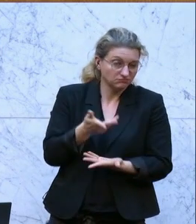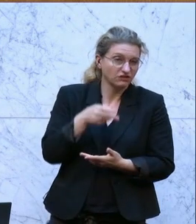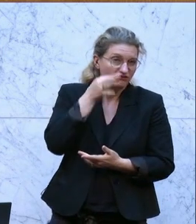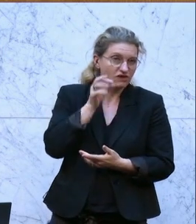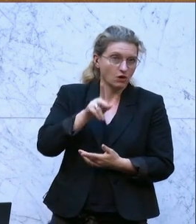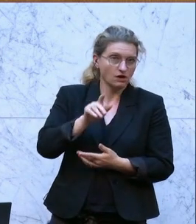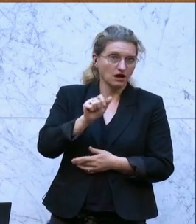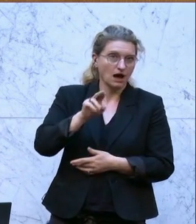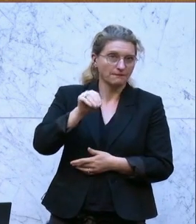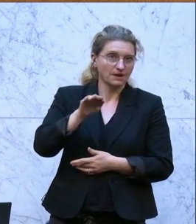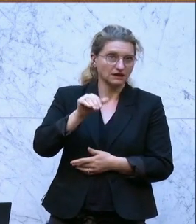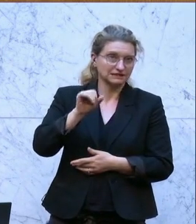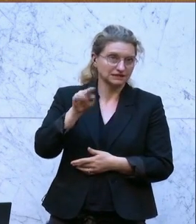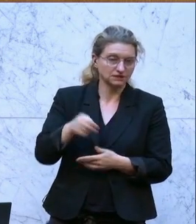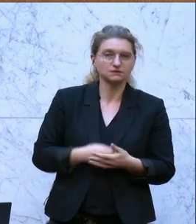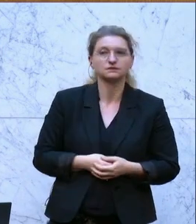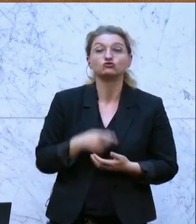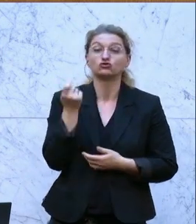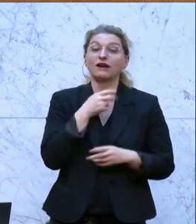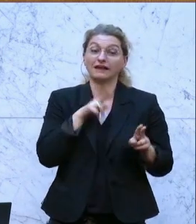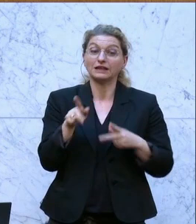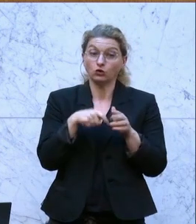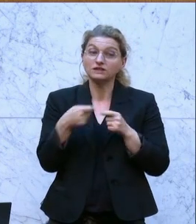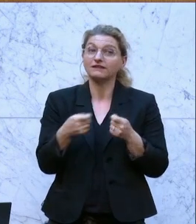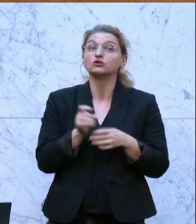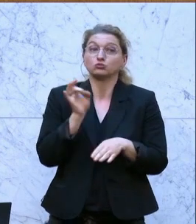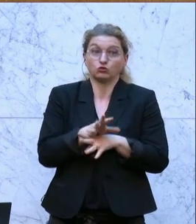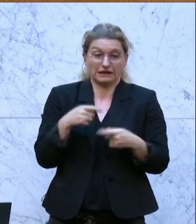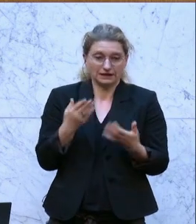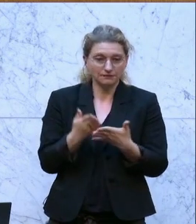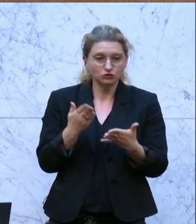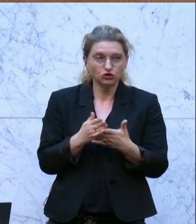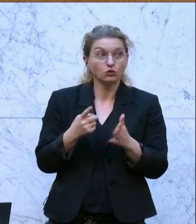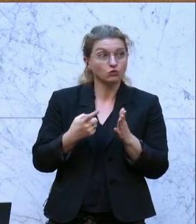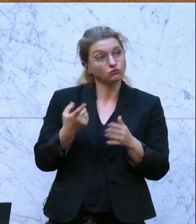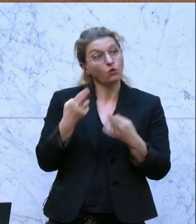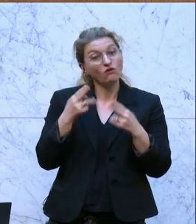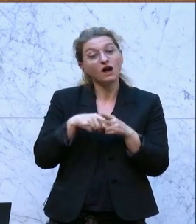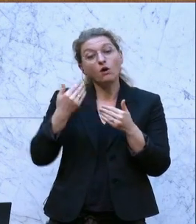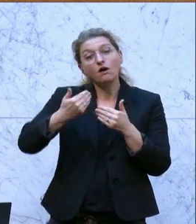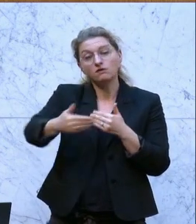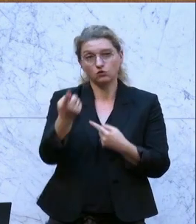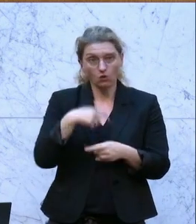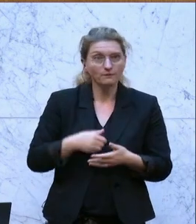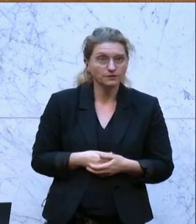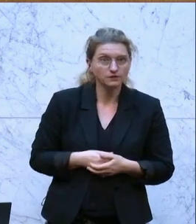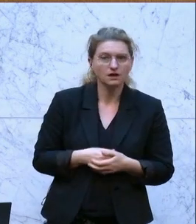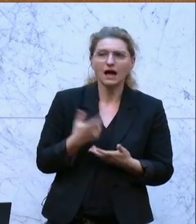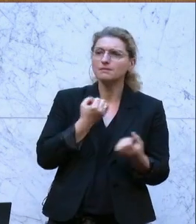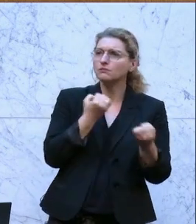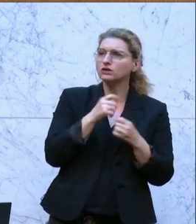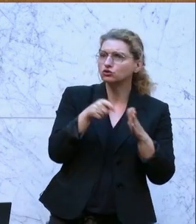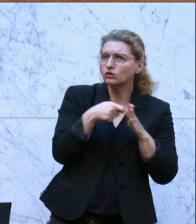Strafrechtliche Kompetenzen gibt es Gott sei Dank langsam in diesem Land und hoffentlich immer öfter, wenn es ansteht. Wo bleiben aber die politischen